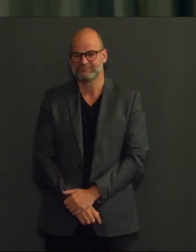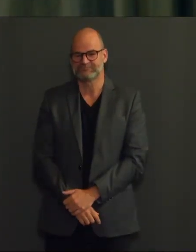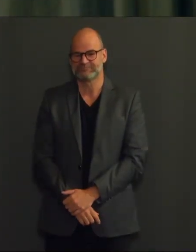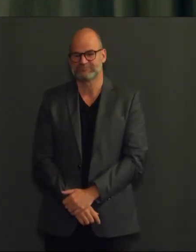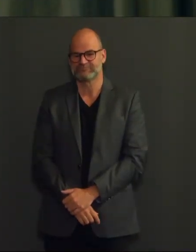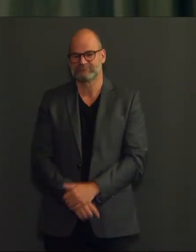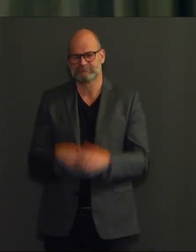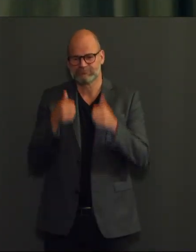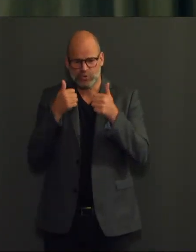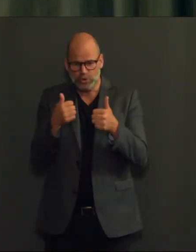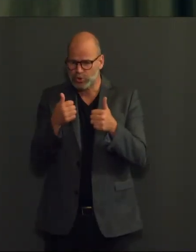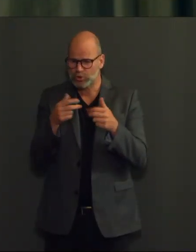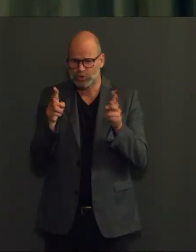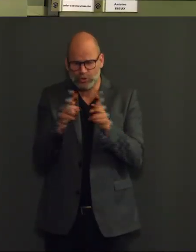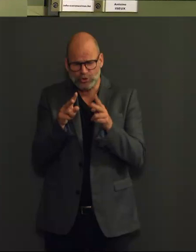week.